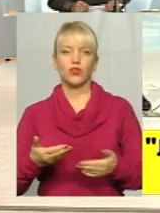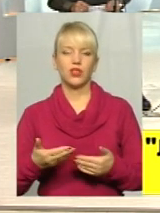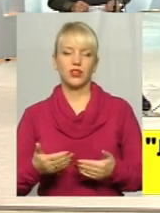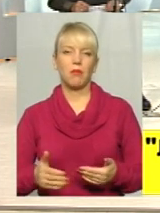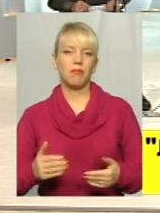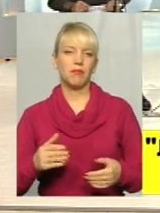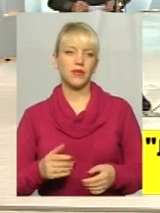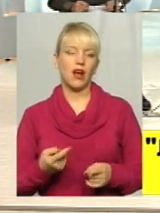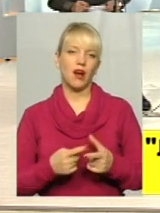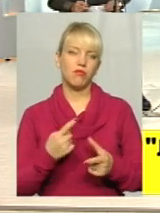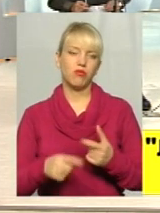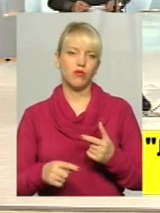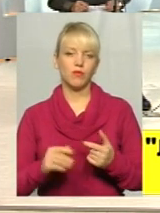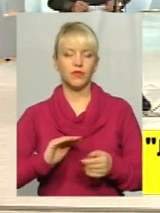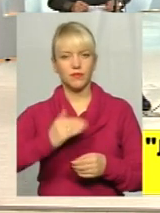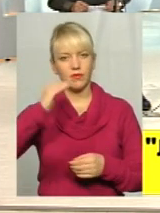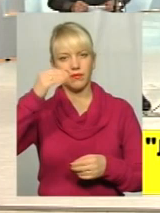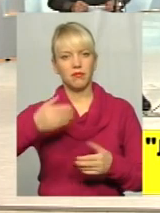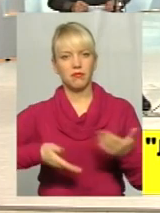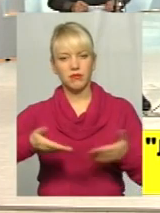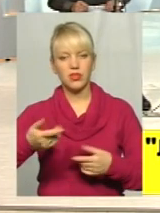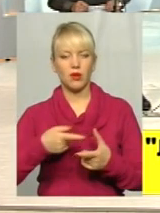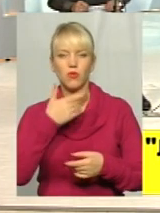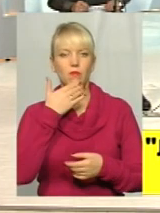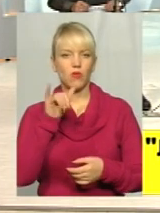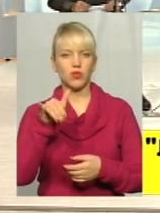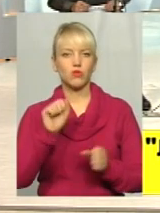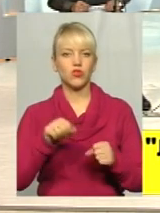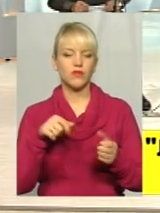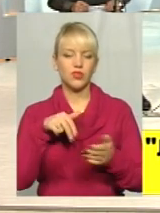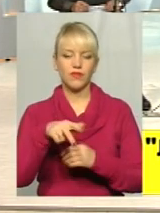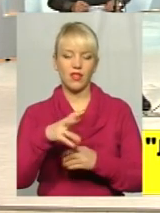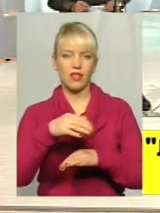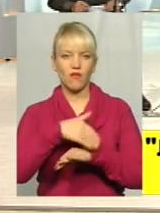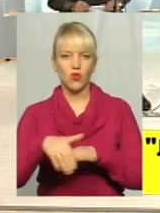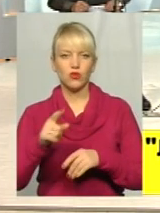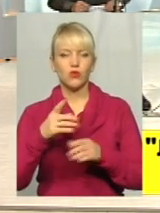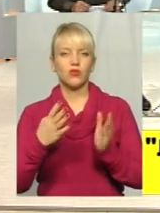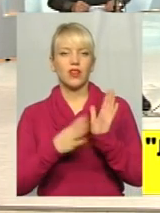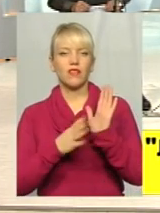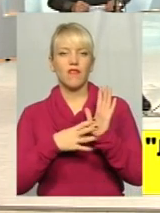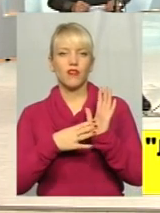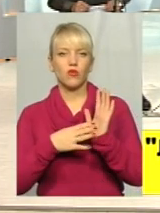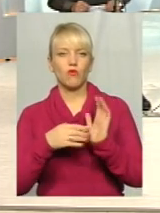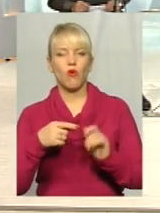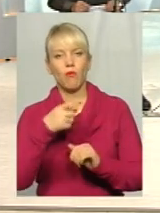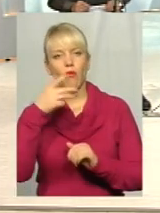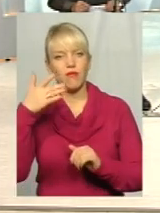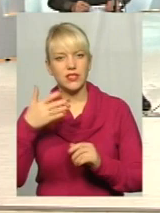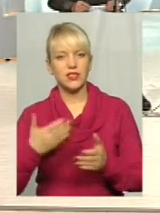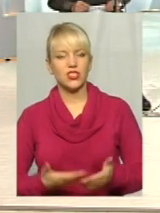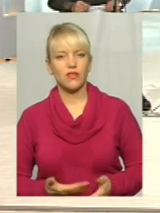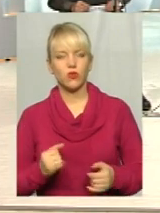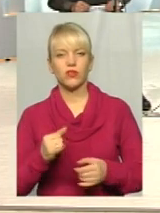або й не мають можливості взагалі вийти на вулиці, тому що живуть там, скажімо, на дев'ятому поверхі і